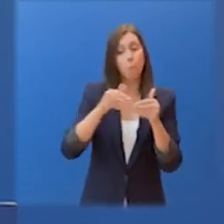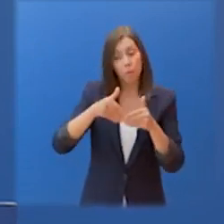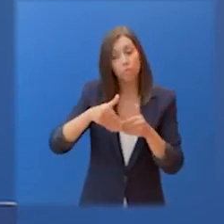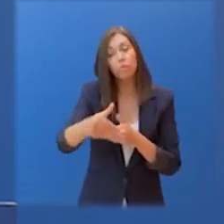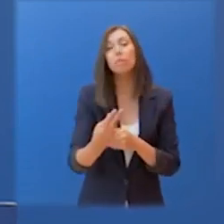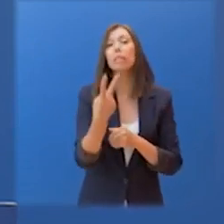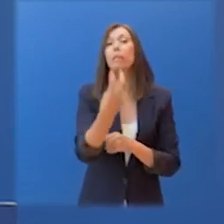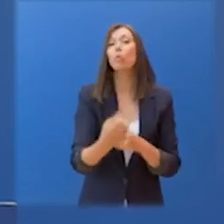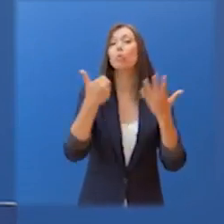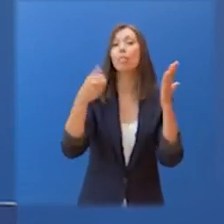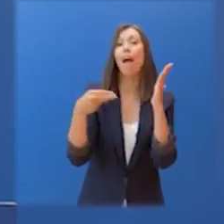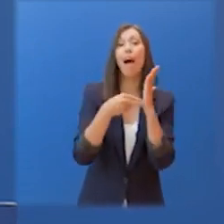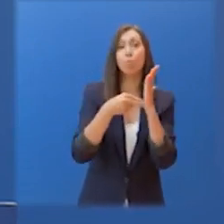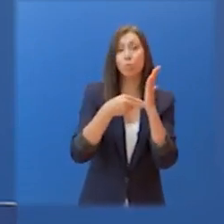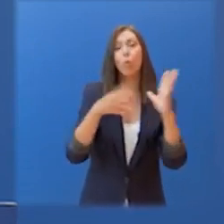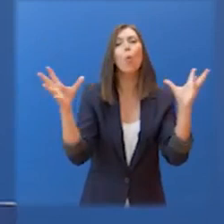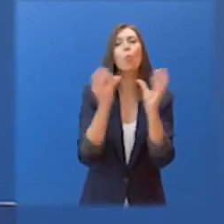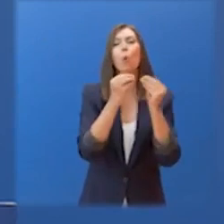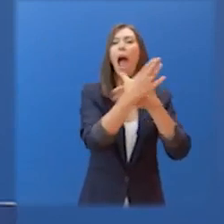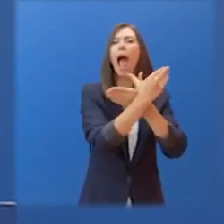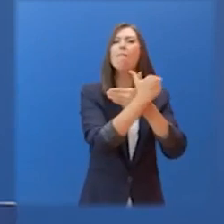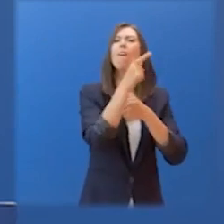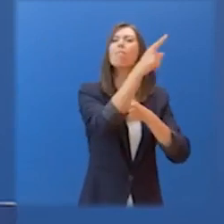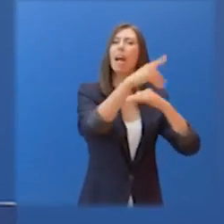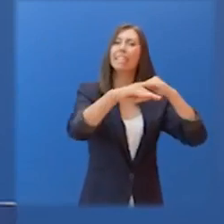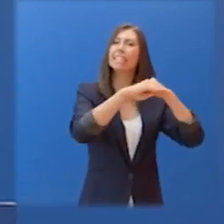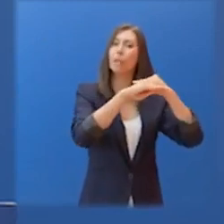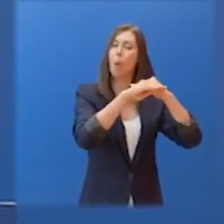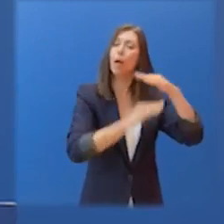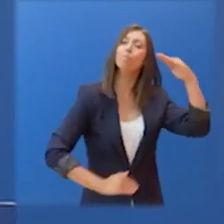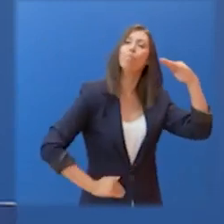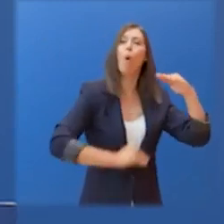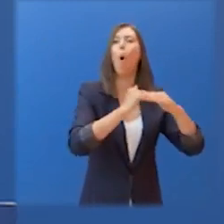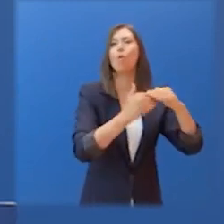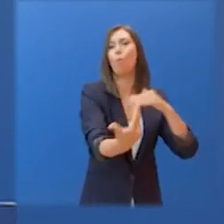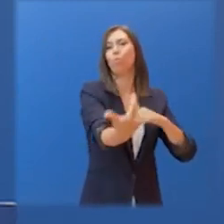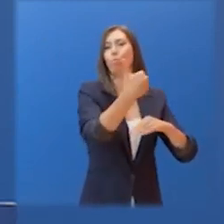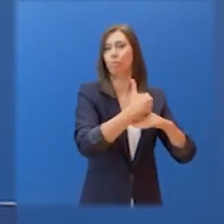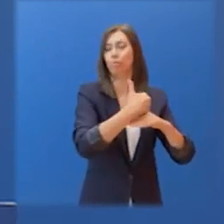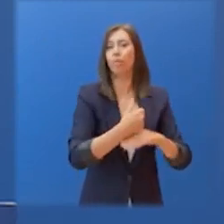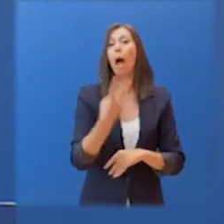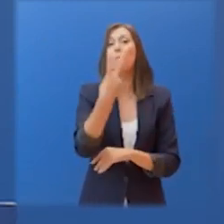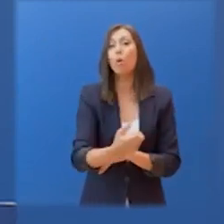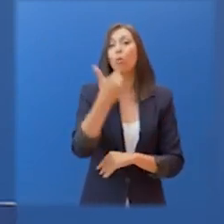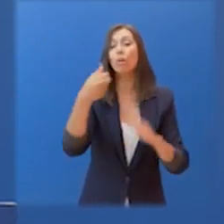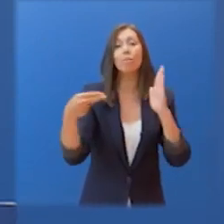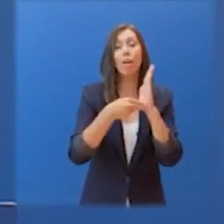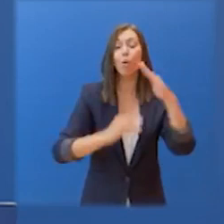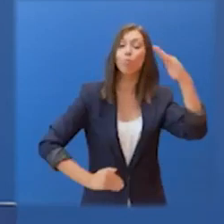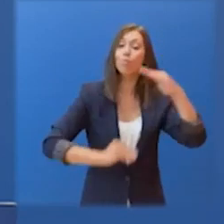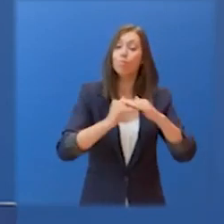Φυλάκιο της Κακαβιάς. Συγκεκριμένα, από τις 16-8 θα επιτρέπεται η διέλευση 750